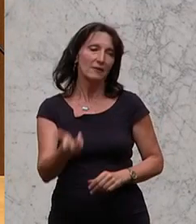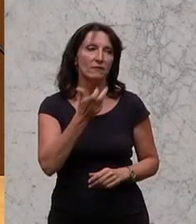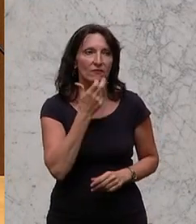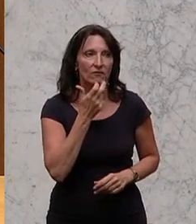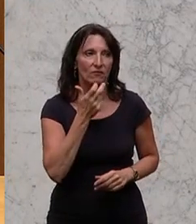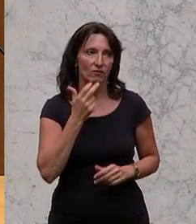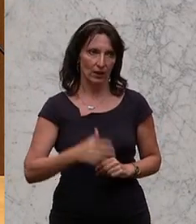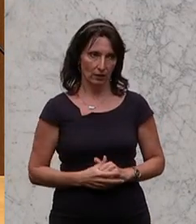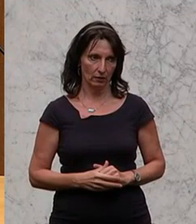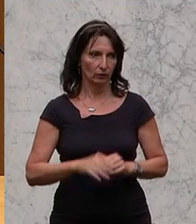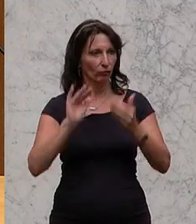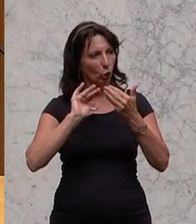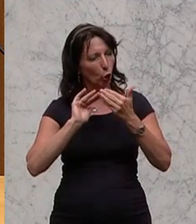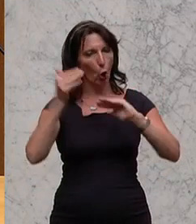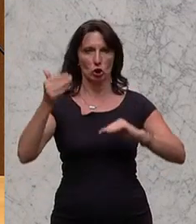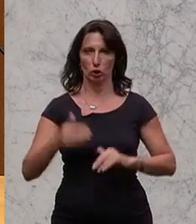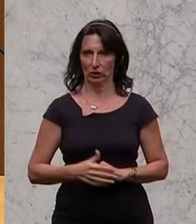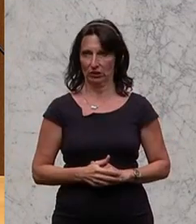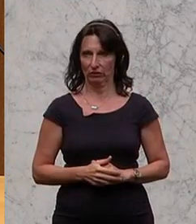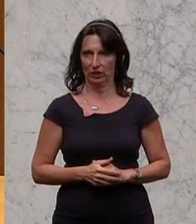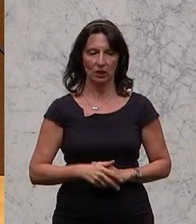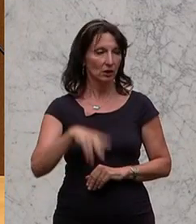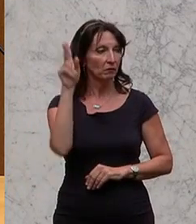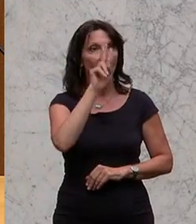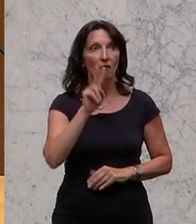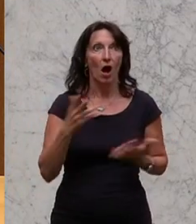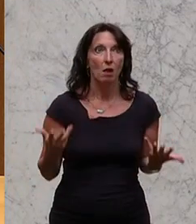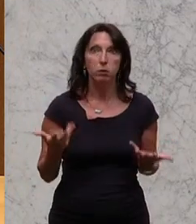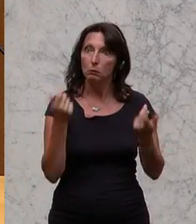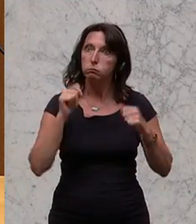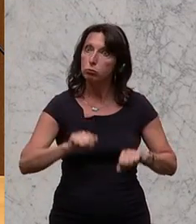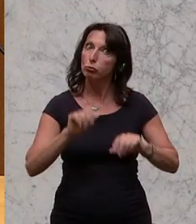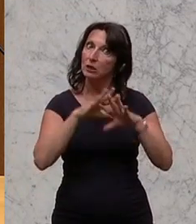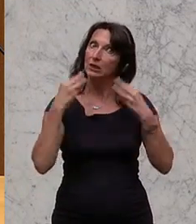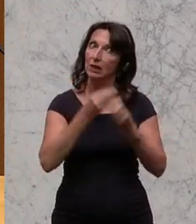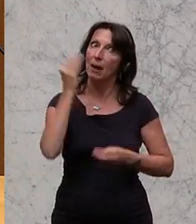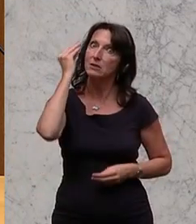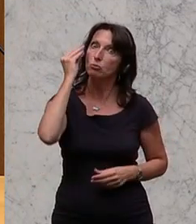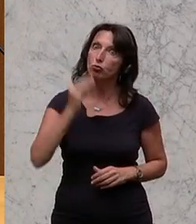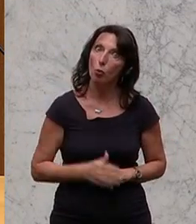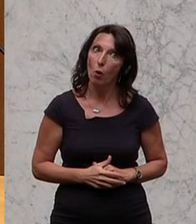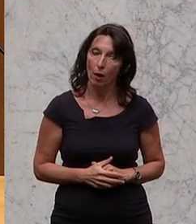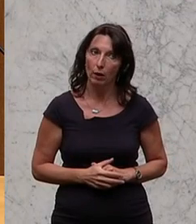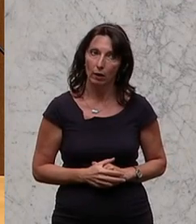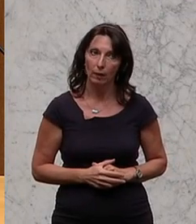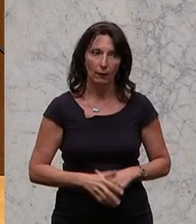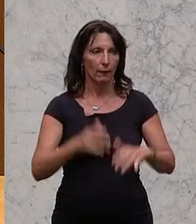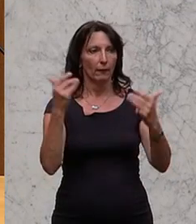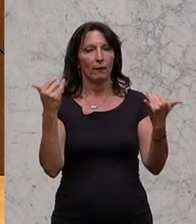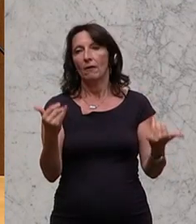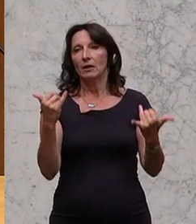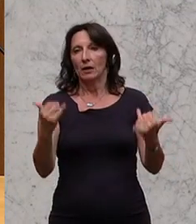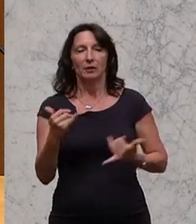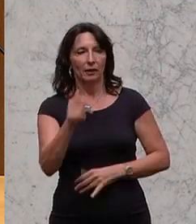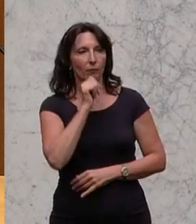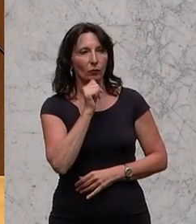sind immer konstruktiv, wir haben in Vorarlberg auch den Beschluss für gemeinsame Schulen mitgetragen. Aber dort, wo Sie sich jetzt hinbewegen, auch